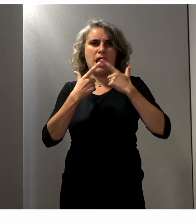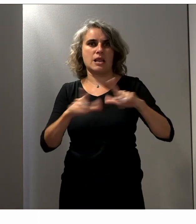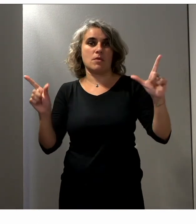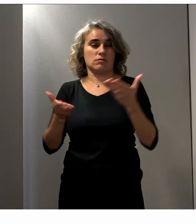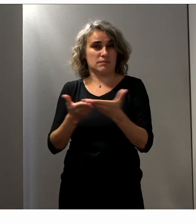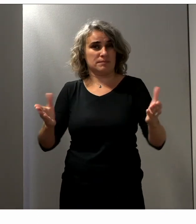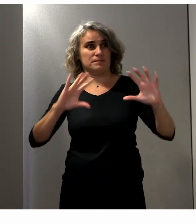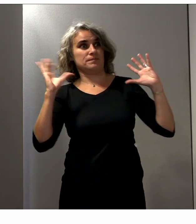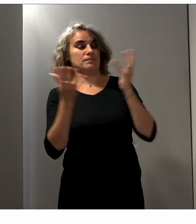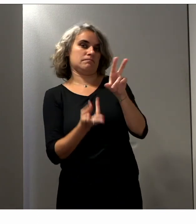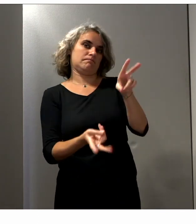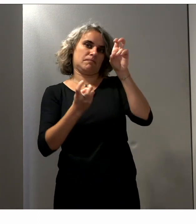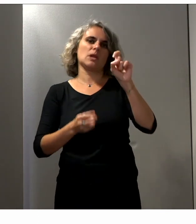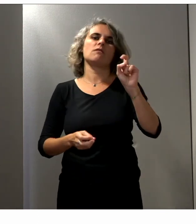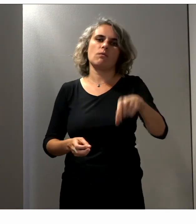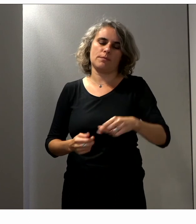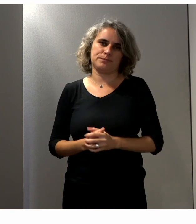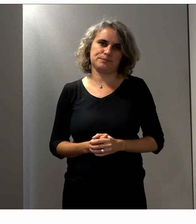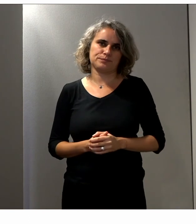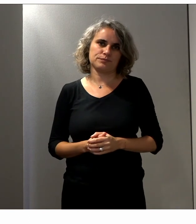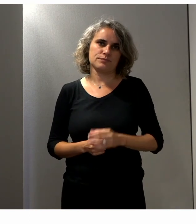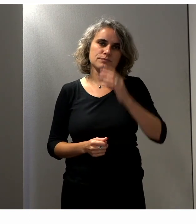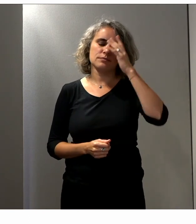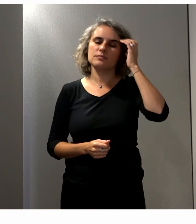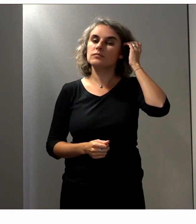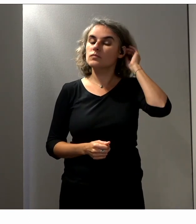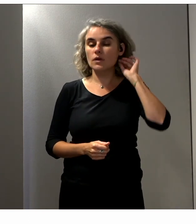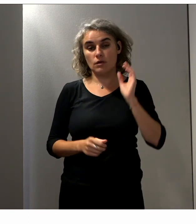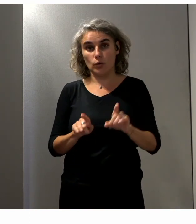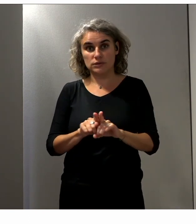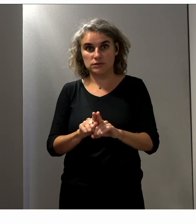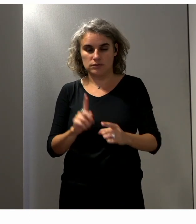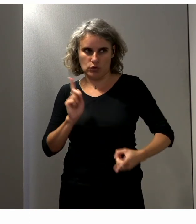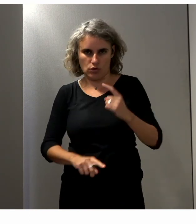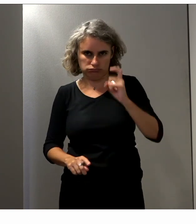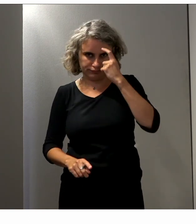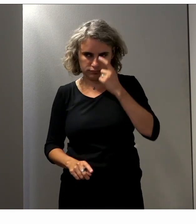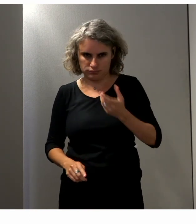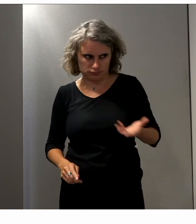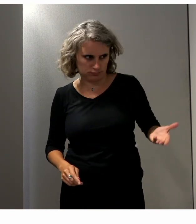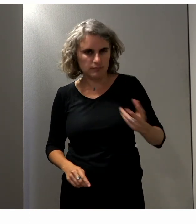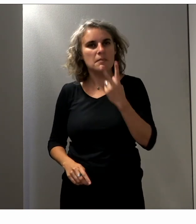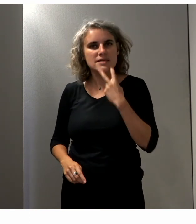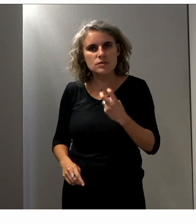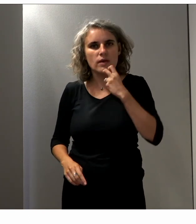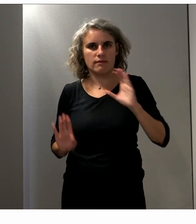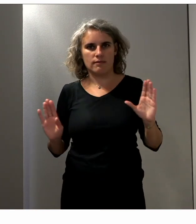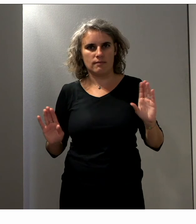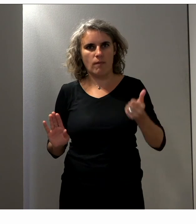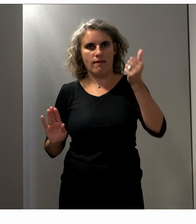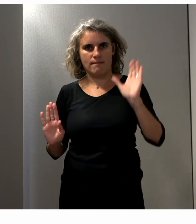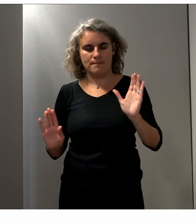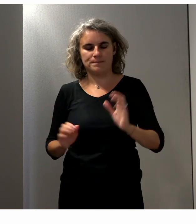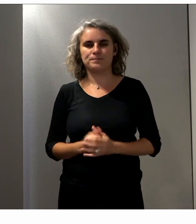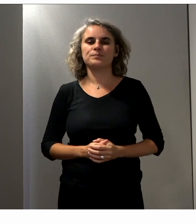considérer tous ces éléments et en gardant bien à l'esprit que nous sommes citoyens au départ. Donc pour